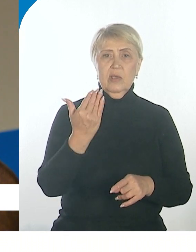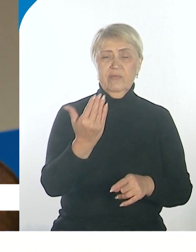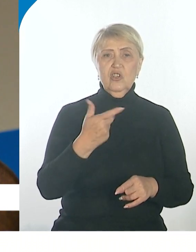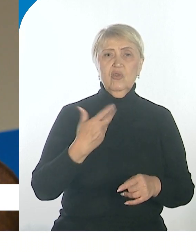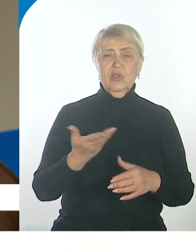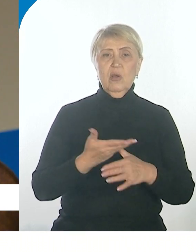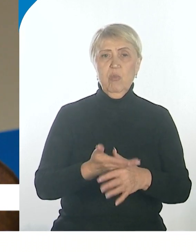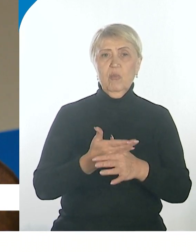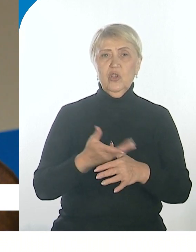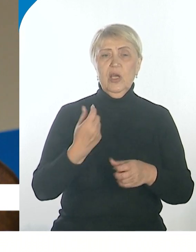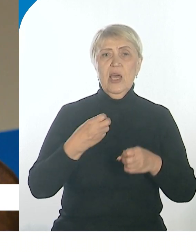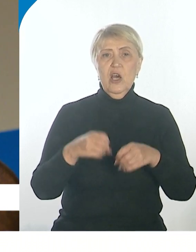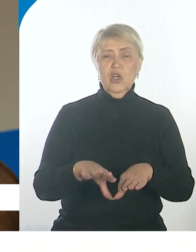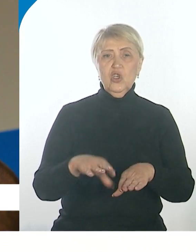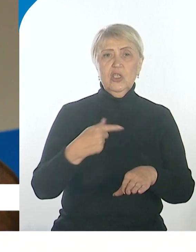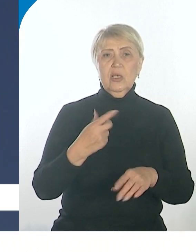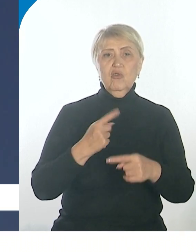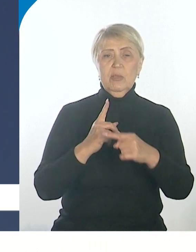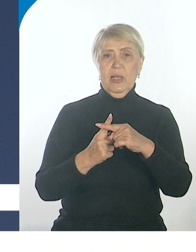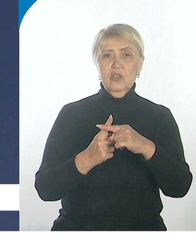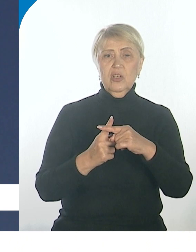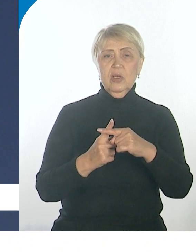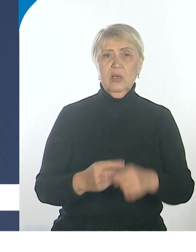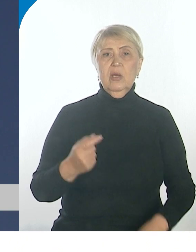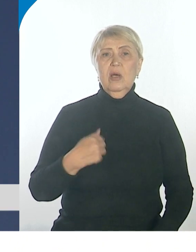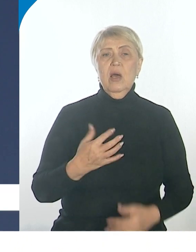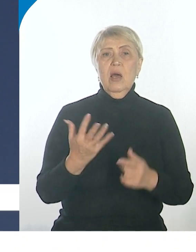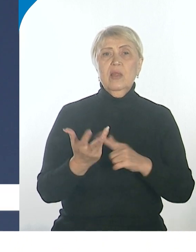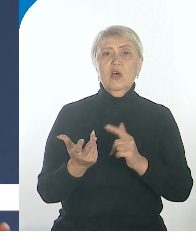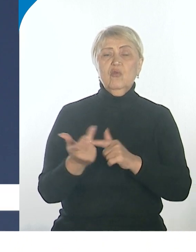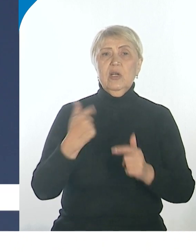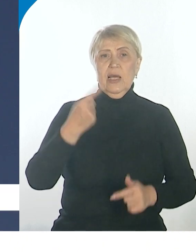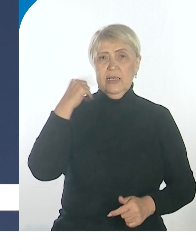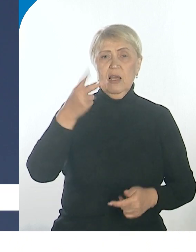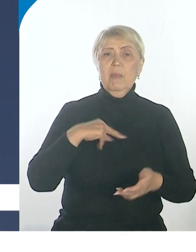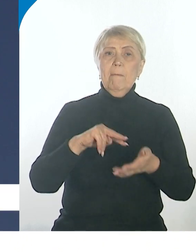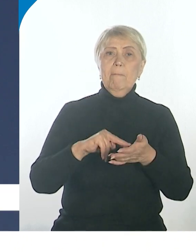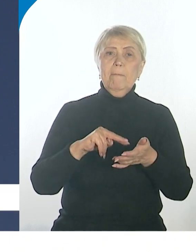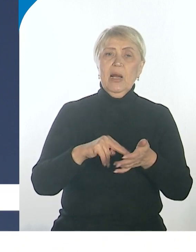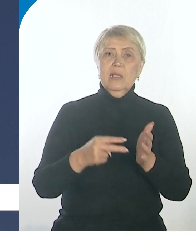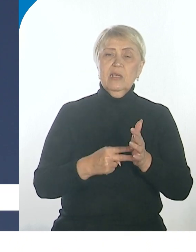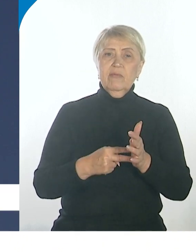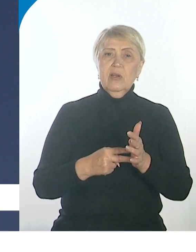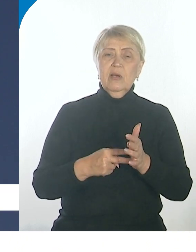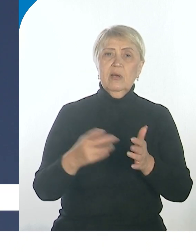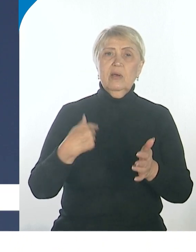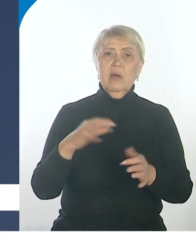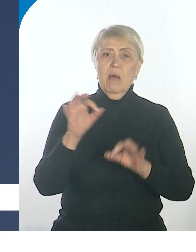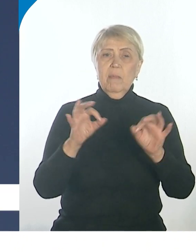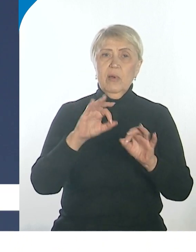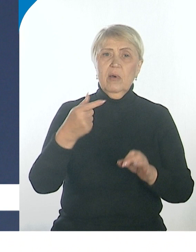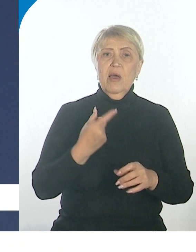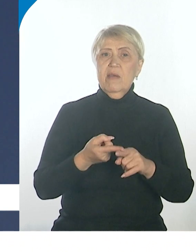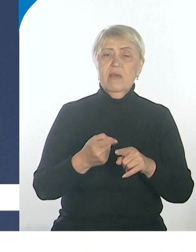разрешится положительно. Насколько я знаю, мы проектирование ведем. Непростой вопрос. Он